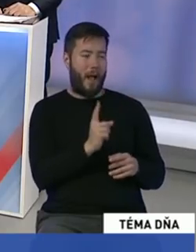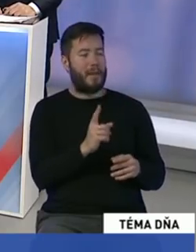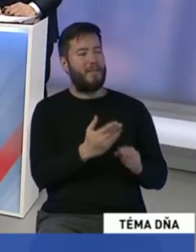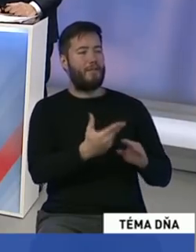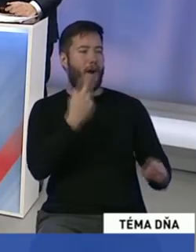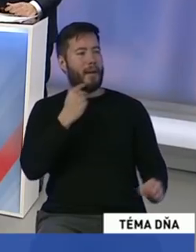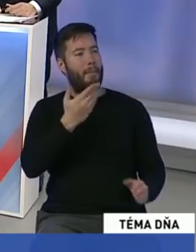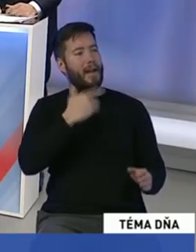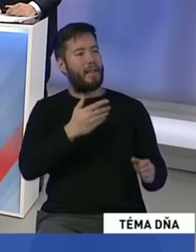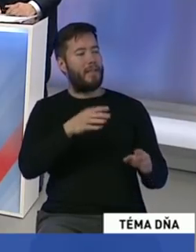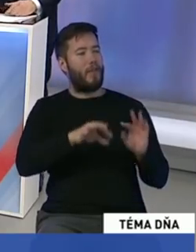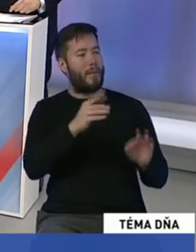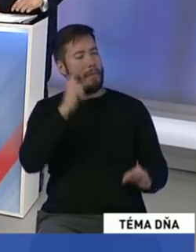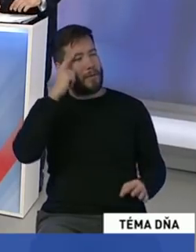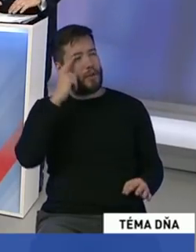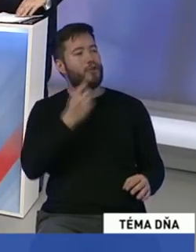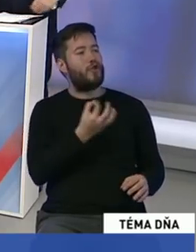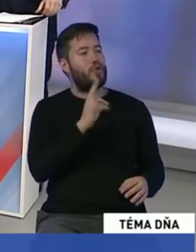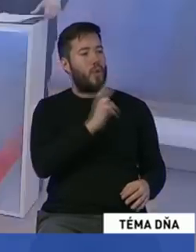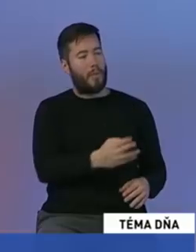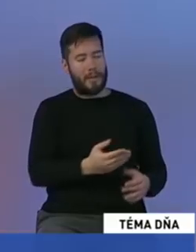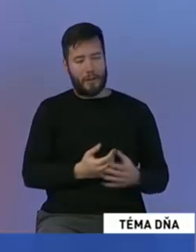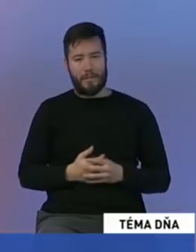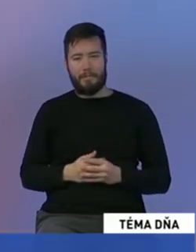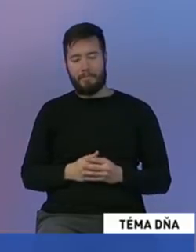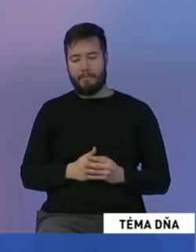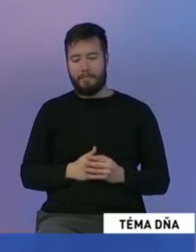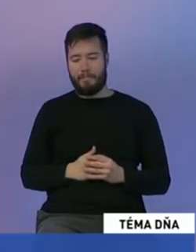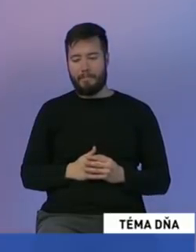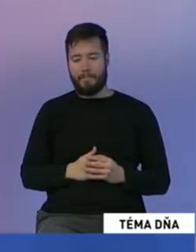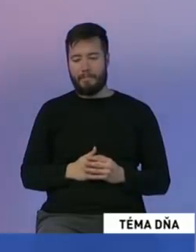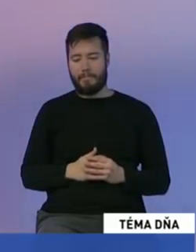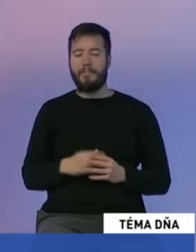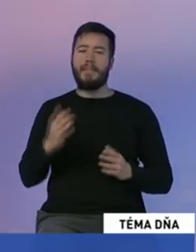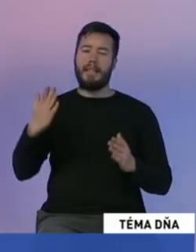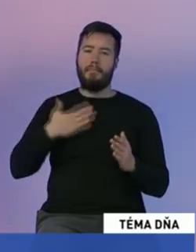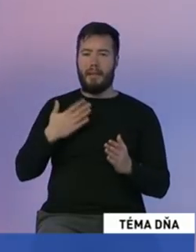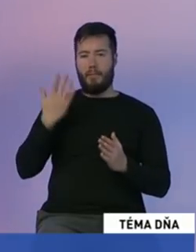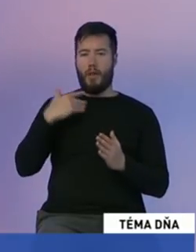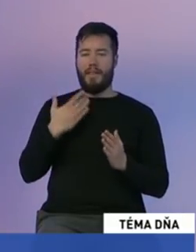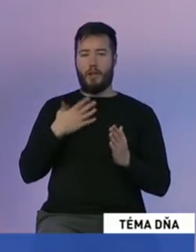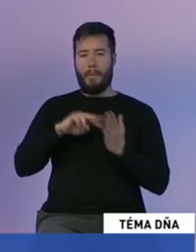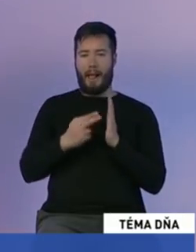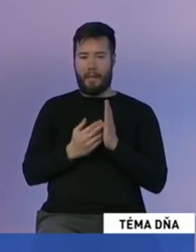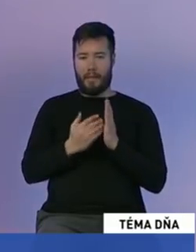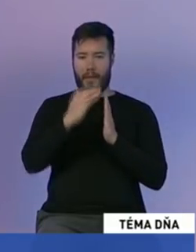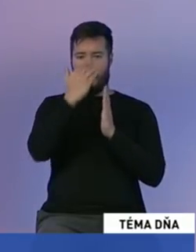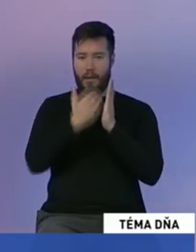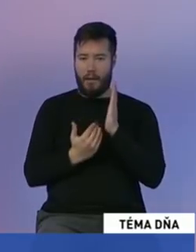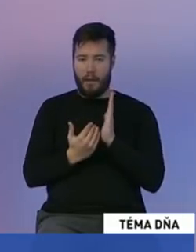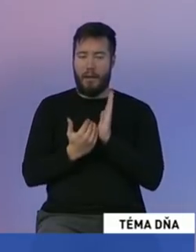sľubujete a čo nemáte sľubovať? Ja si myslím, že ten náš plán, kde sme hovorili o 100 riešení pre naše mesto, bol podľa mňa reálny.